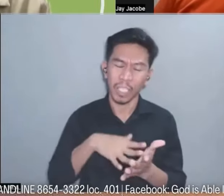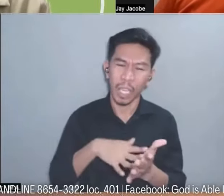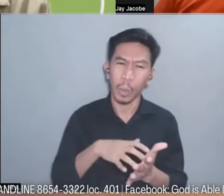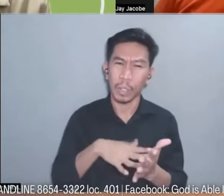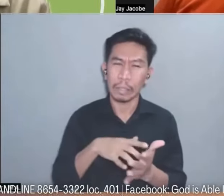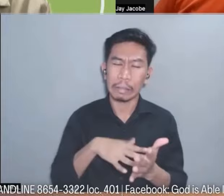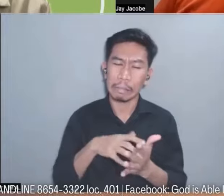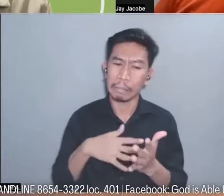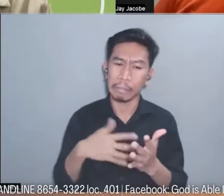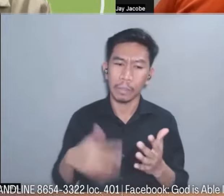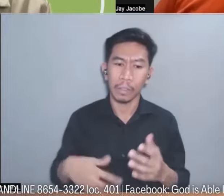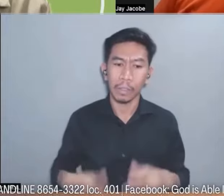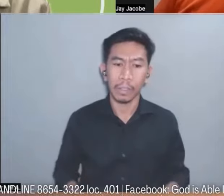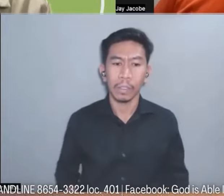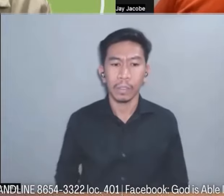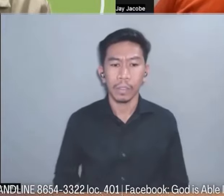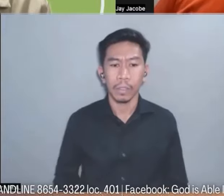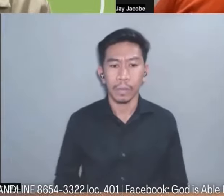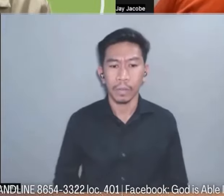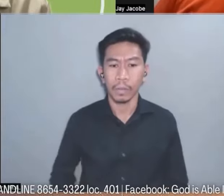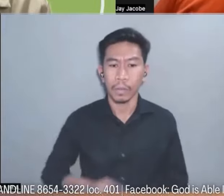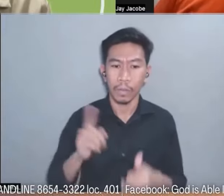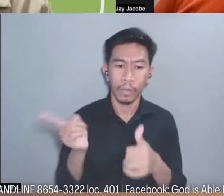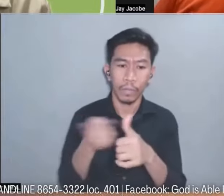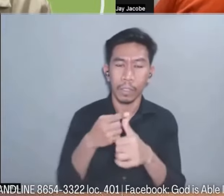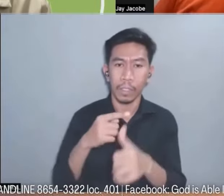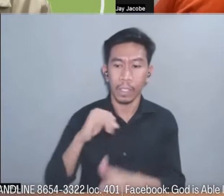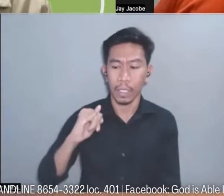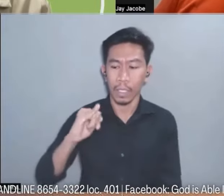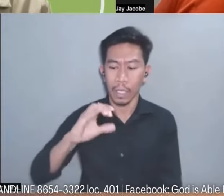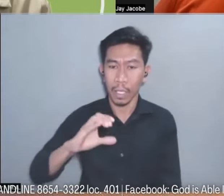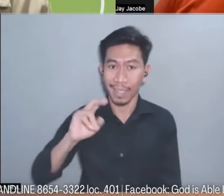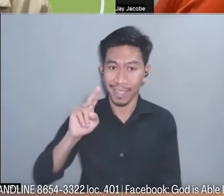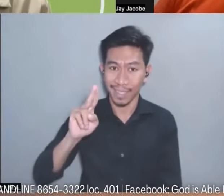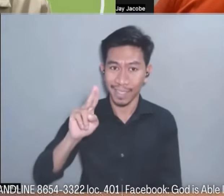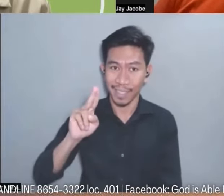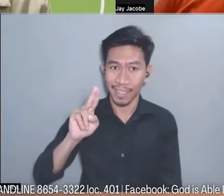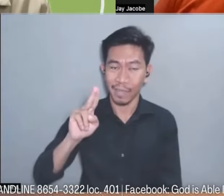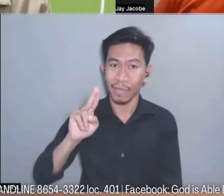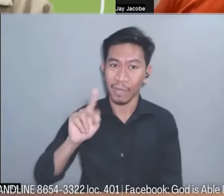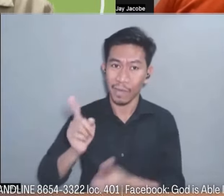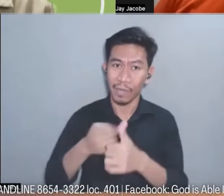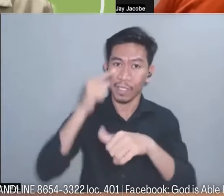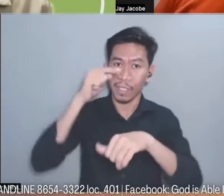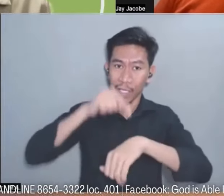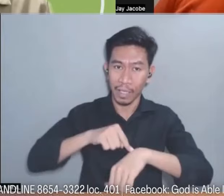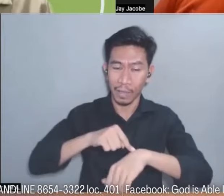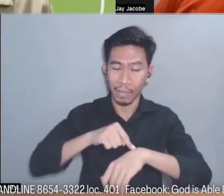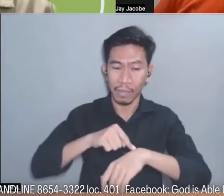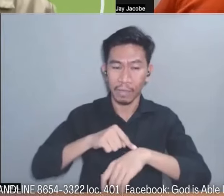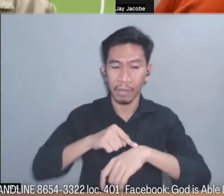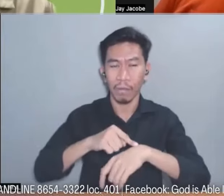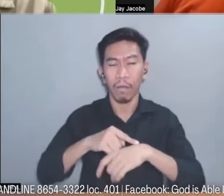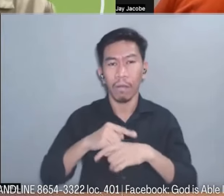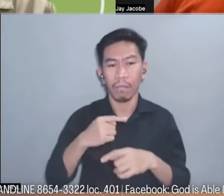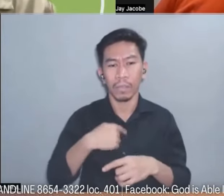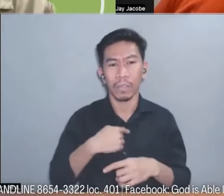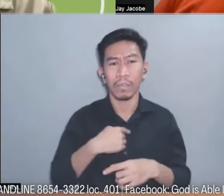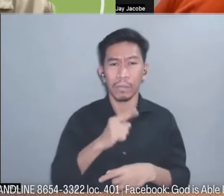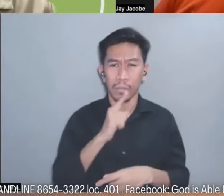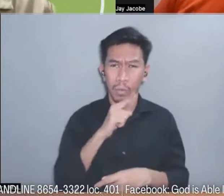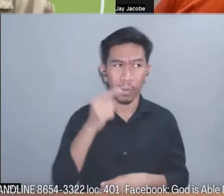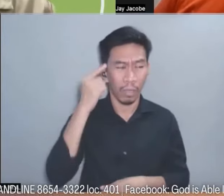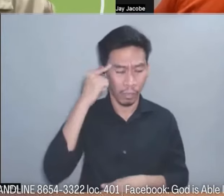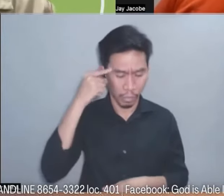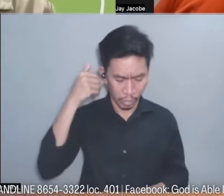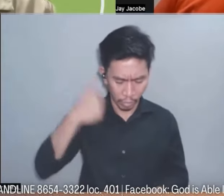first na ICU ko po nung nandetect po ako ng rabdomyolyosis I I consider myself dead kasi hindi po ako